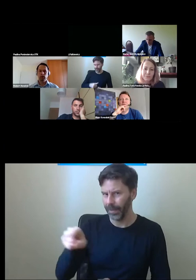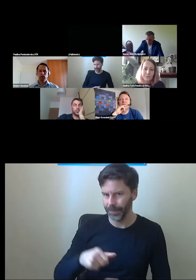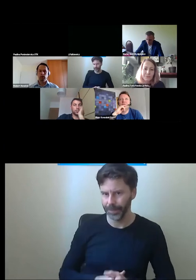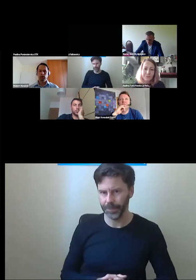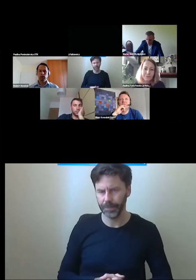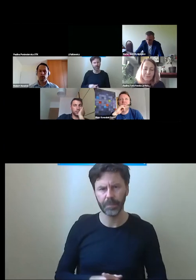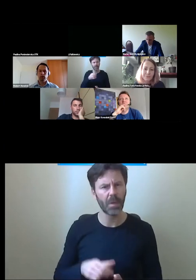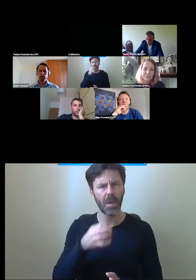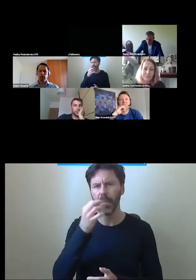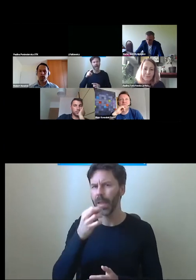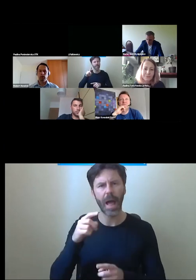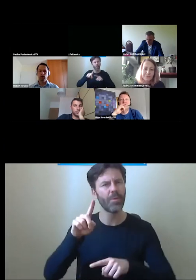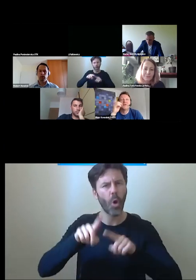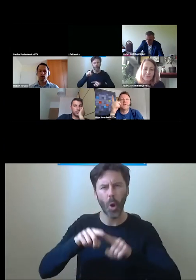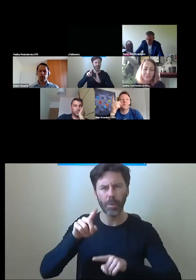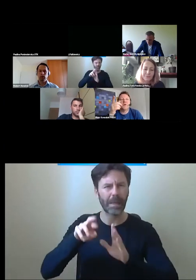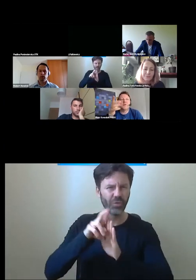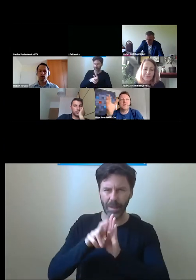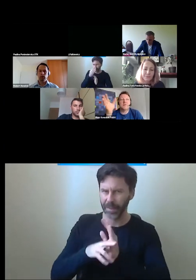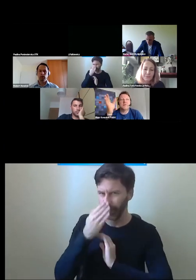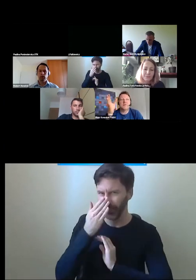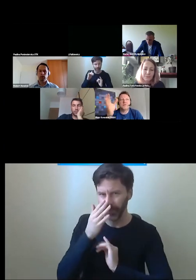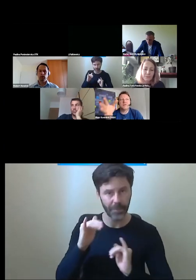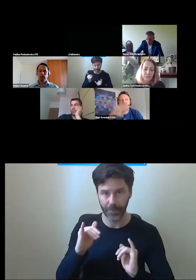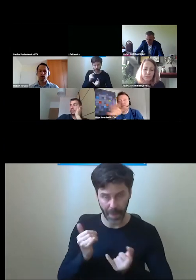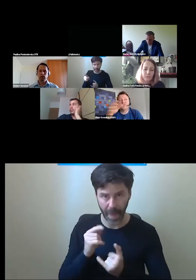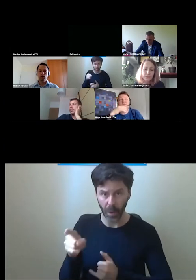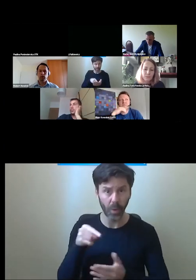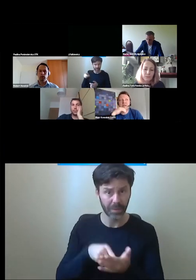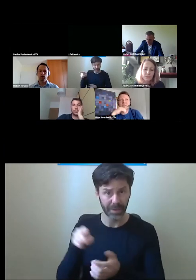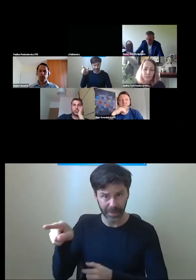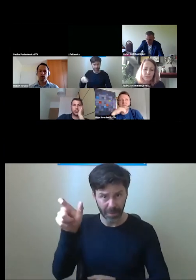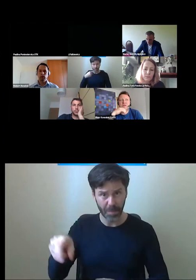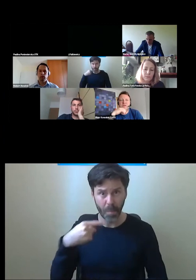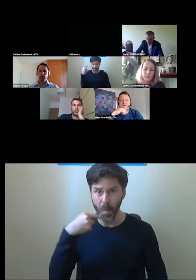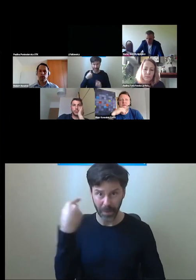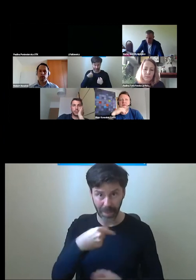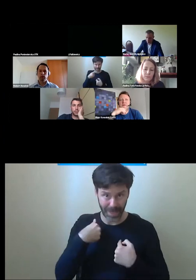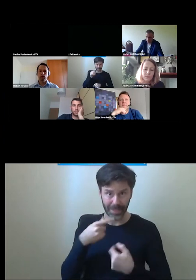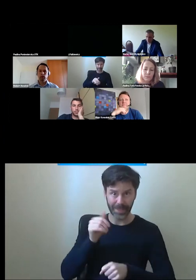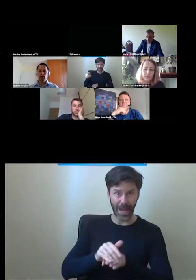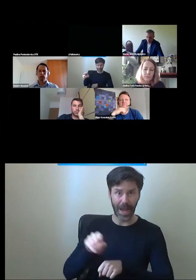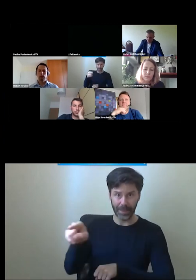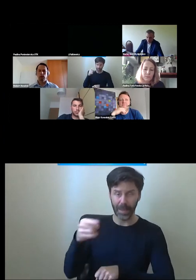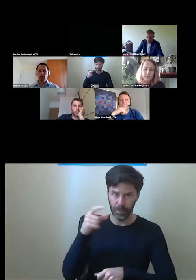normy i o przepisy, bo powiedziałaś, ja się z tym zgadzam, że